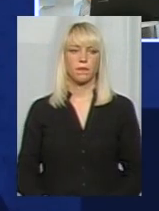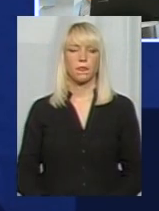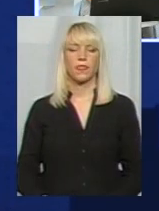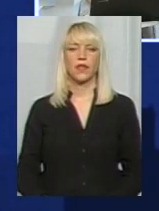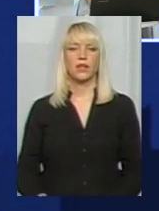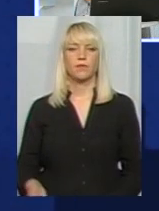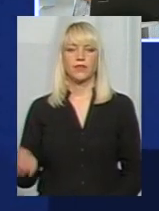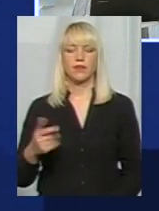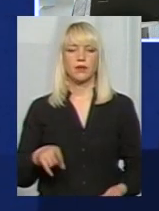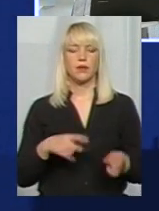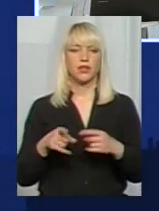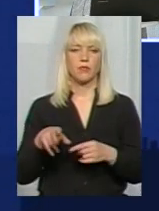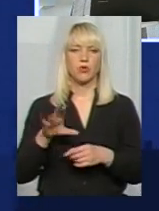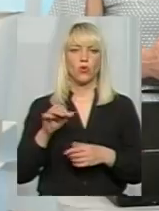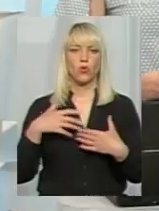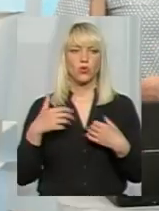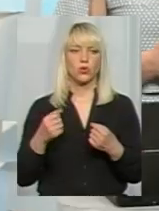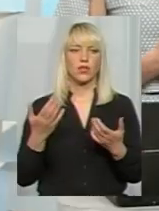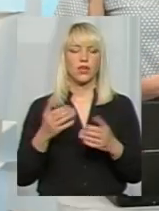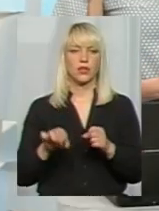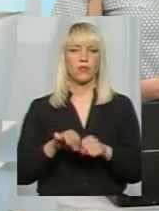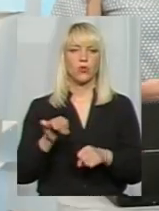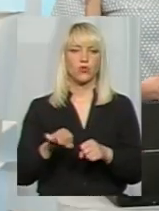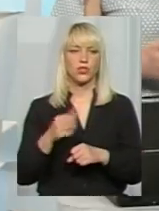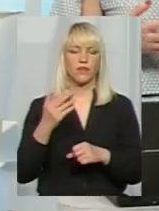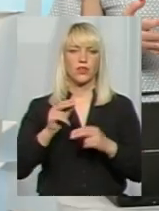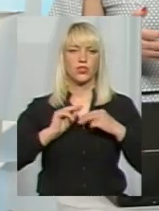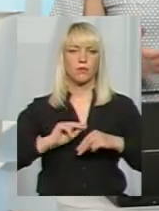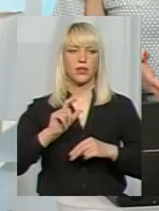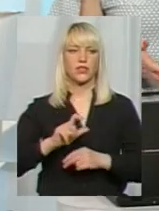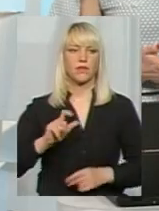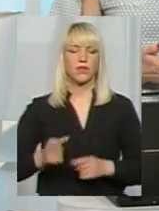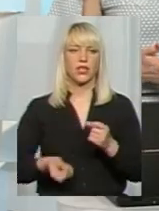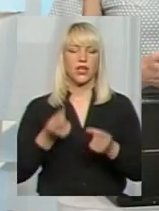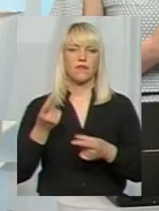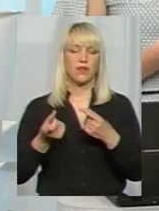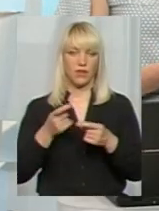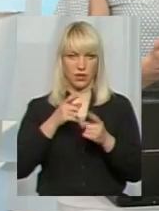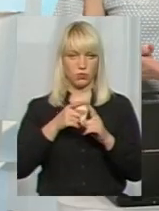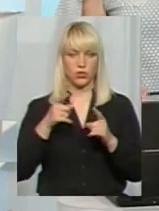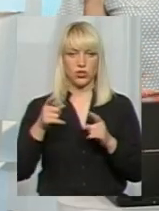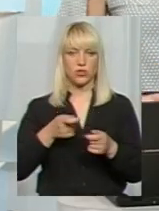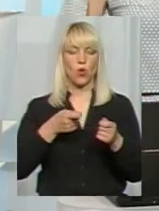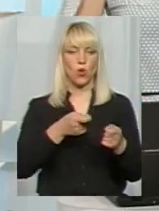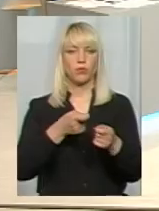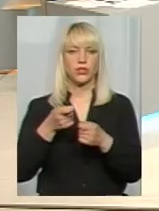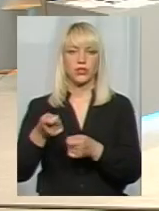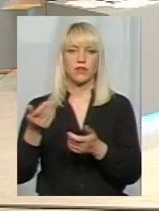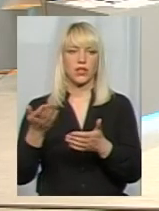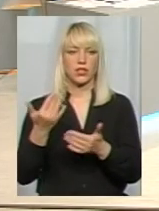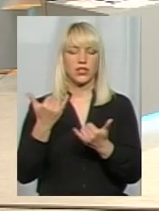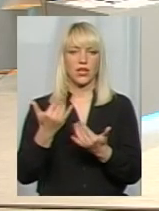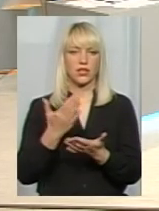перейдемо до оздоровлення. Скажі, будь ласка, які порушення ваші працівники виявляють під час об'їздів, які відбуваються зараз?